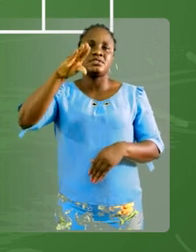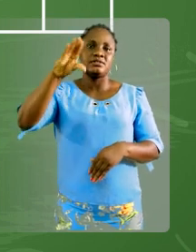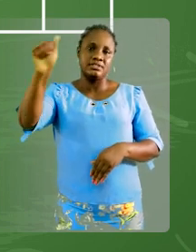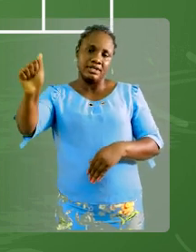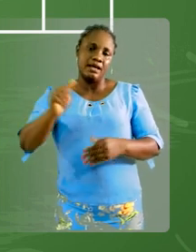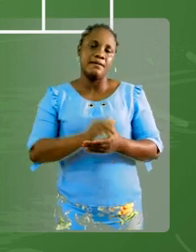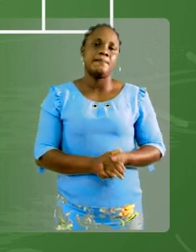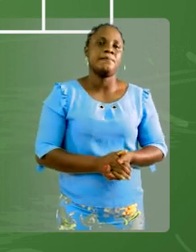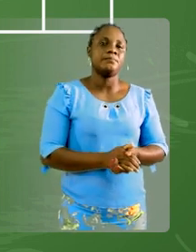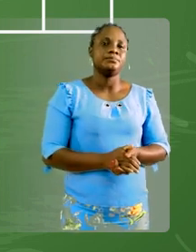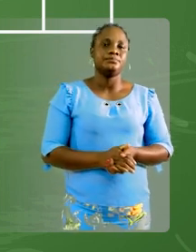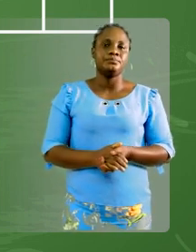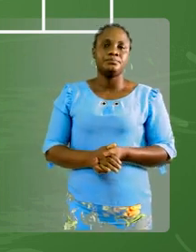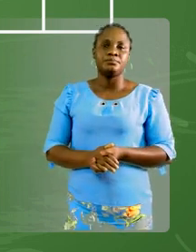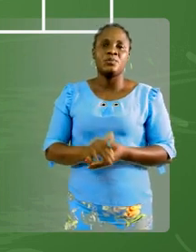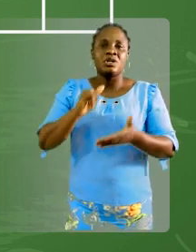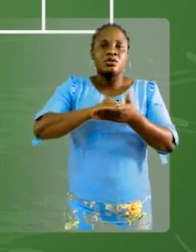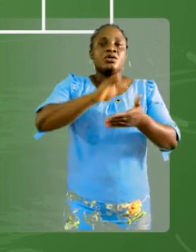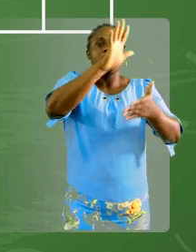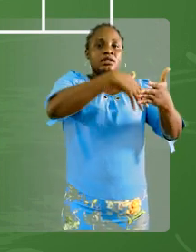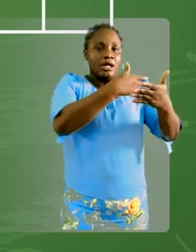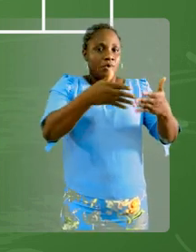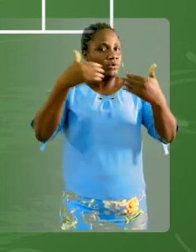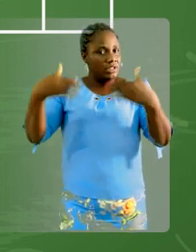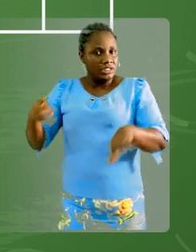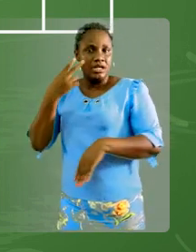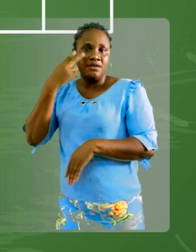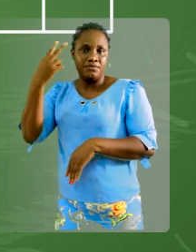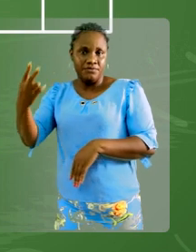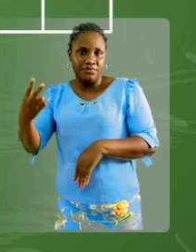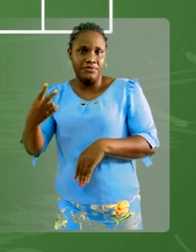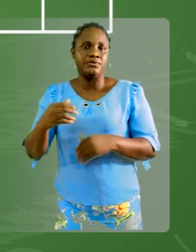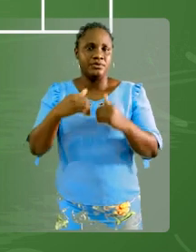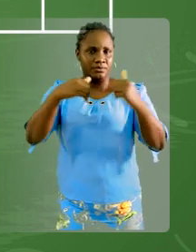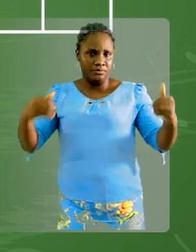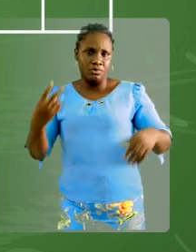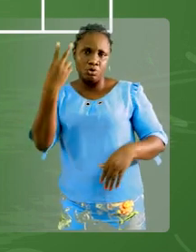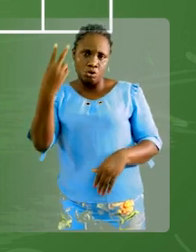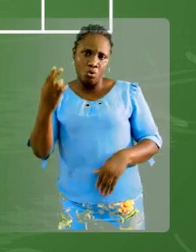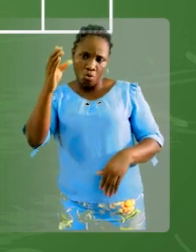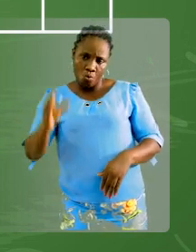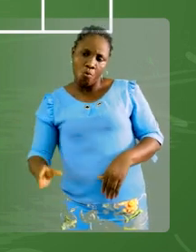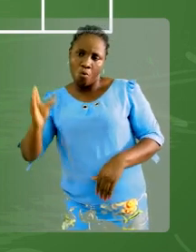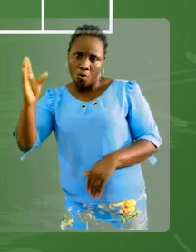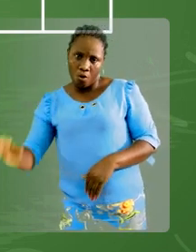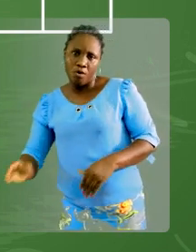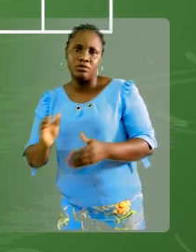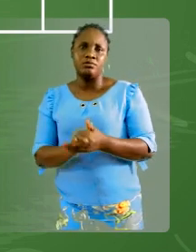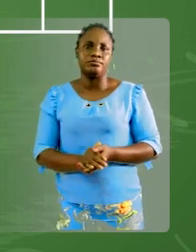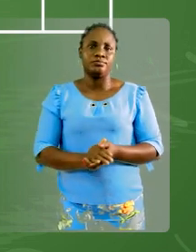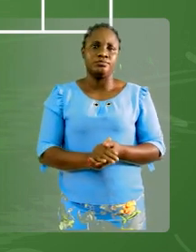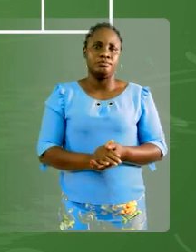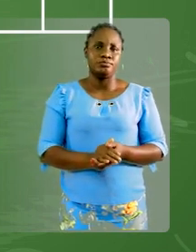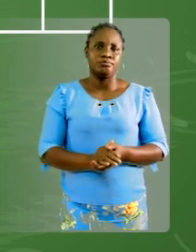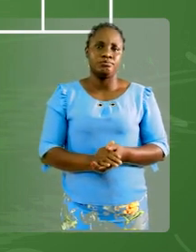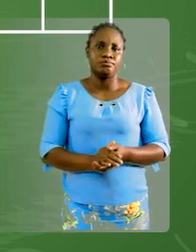le centiètre. Ce tableau, on l'a déjà vu, est divisé en deux sous-colonnes. Le tableau de cet